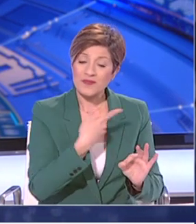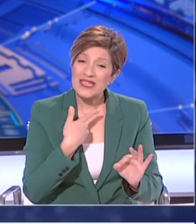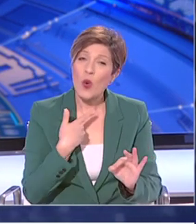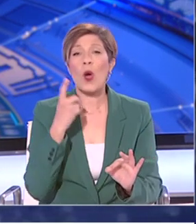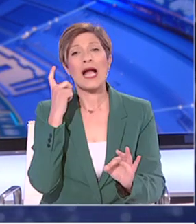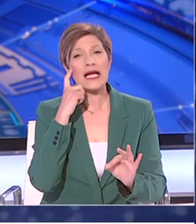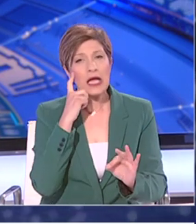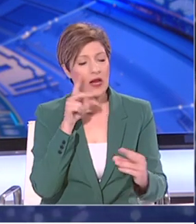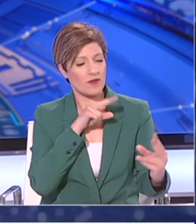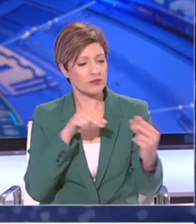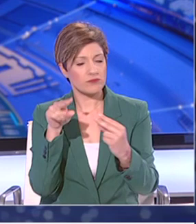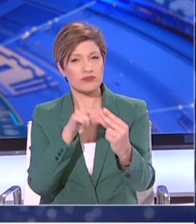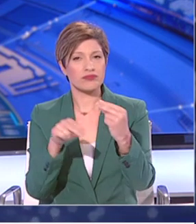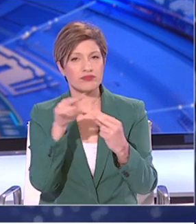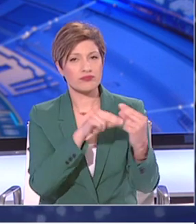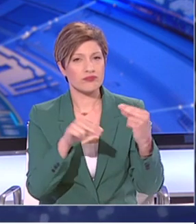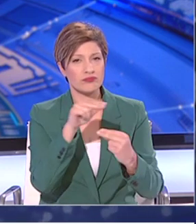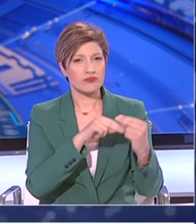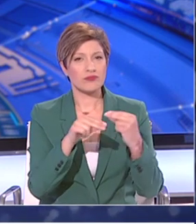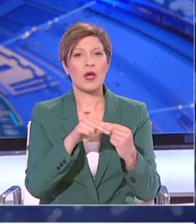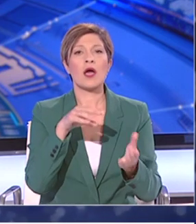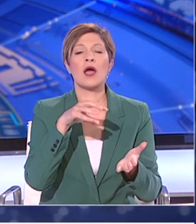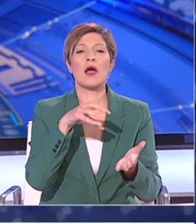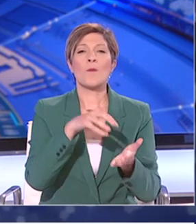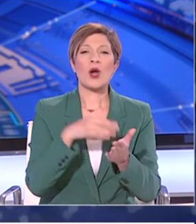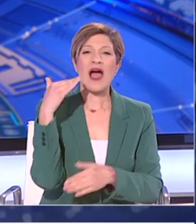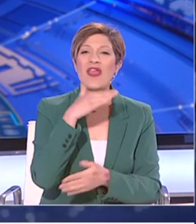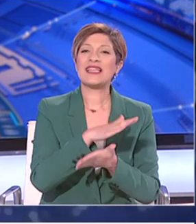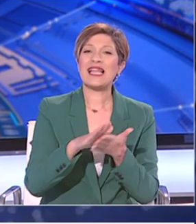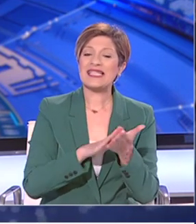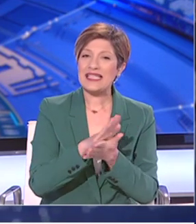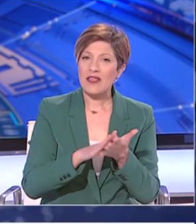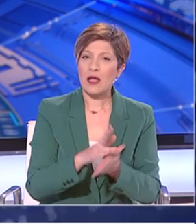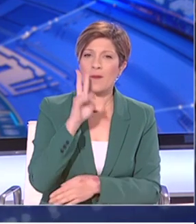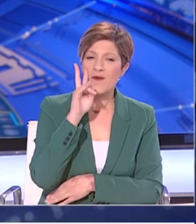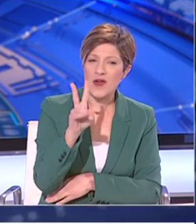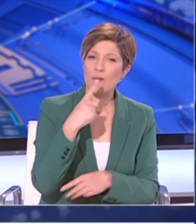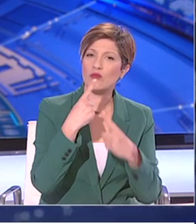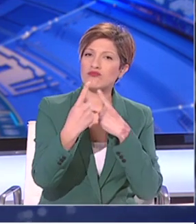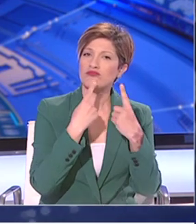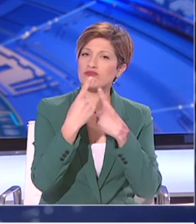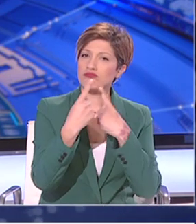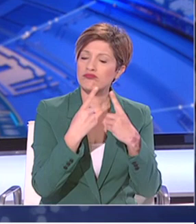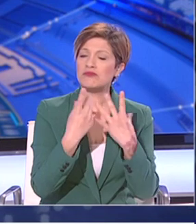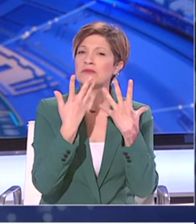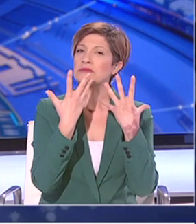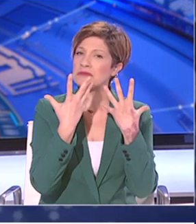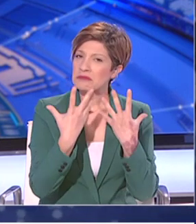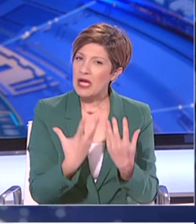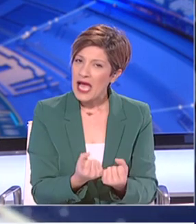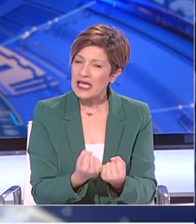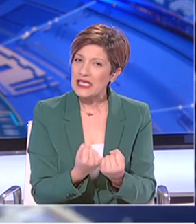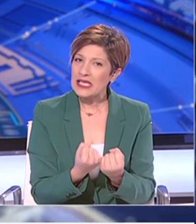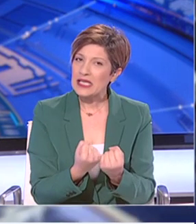μιλώντας με τους συναδέλφους, κυρίως των μονάδων εντατικής θεραπείας, είναι ότι φαίνεται ότι υπάρχει μια